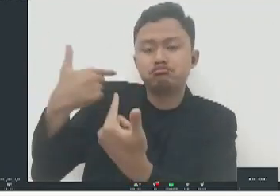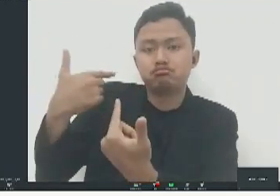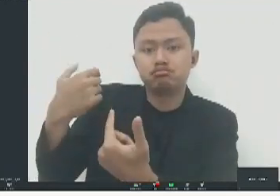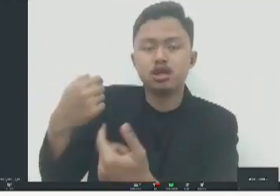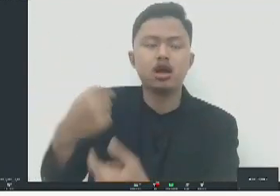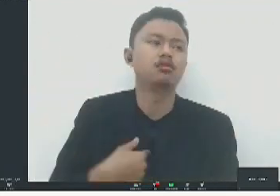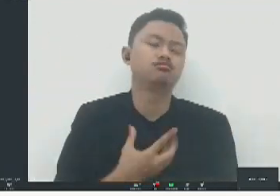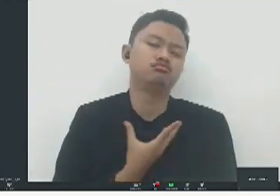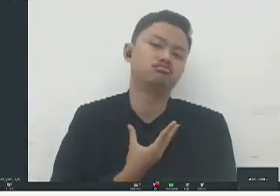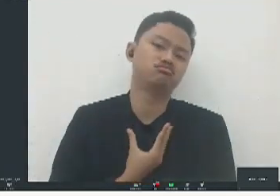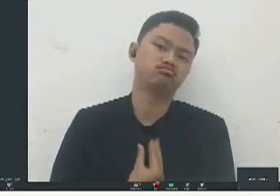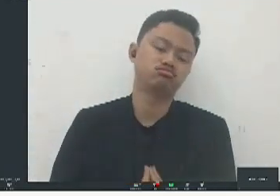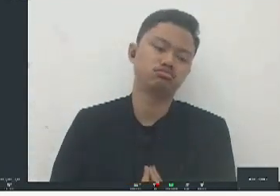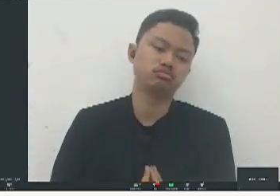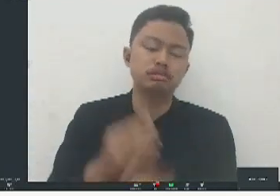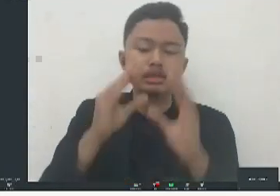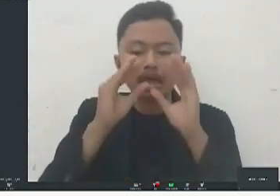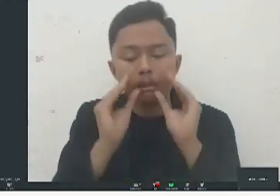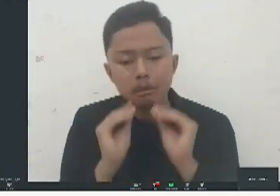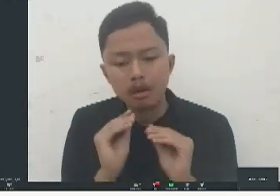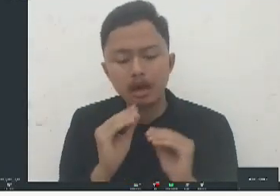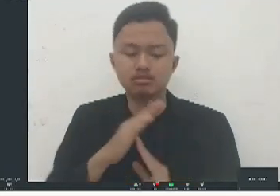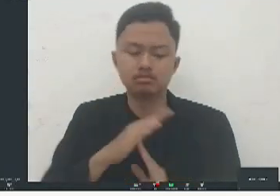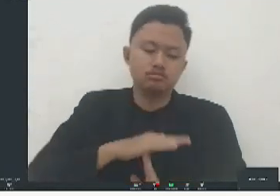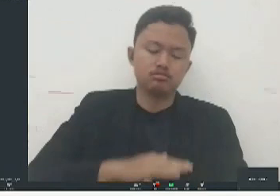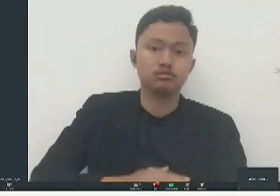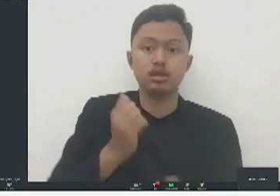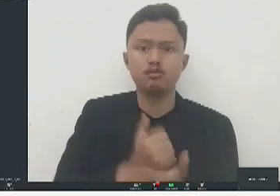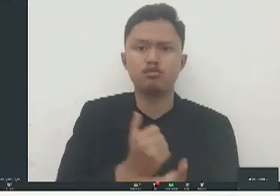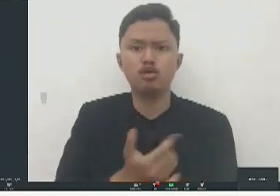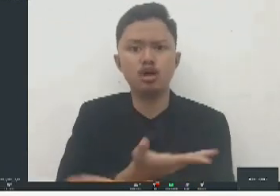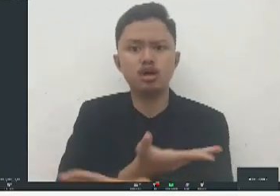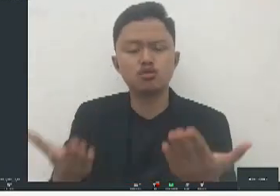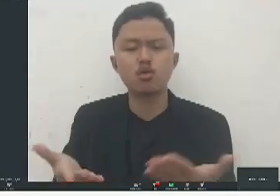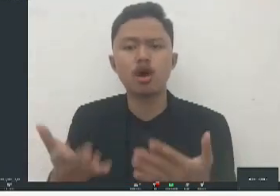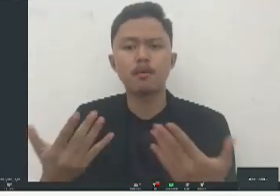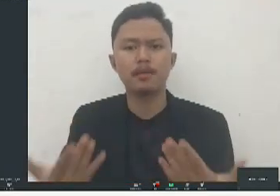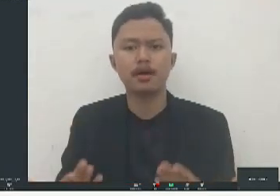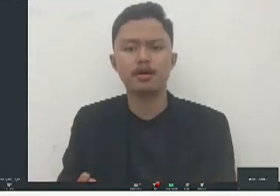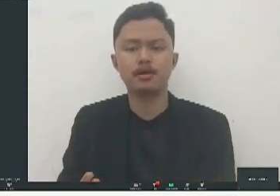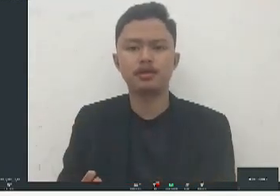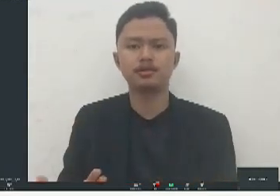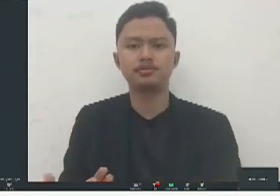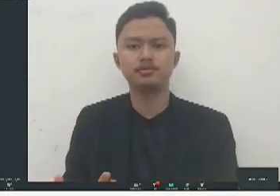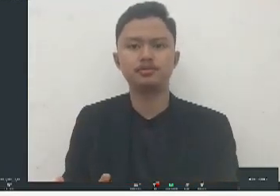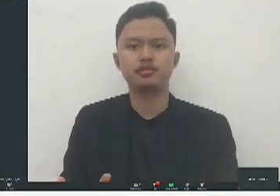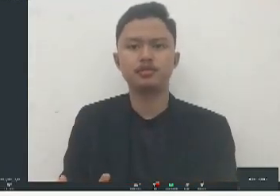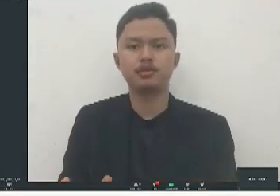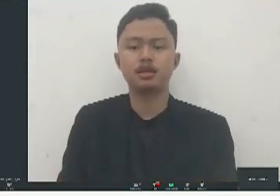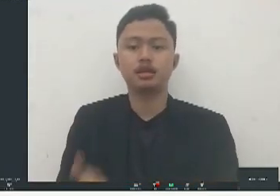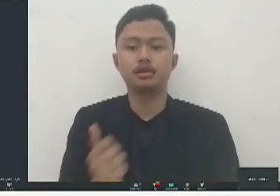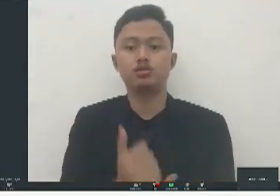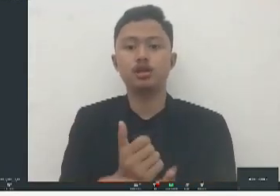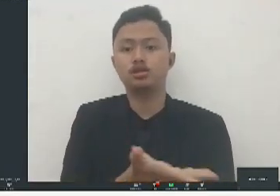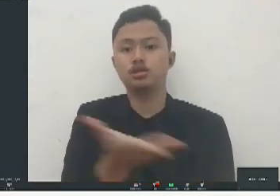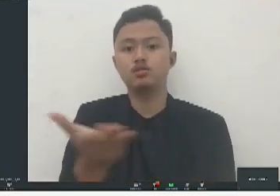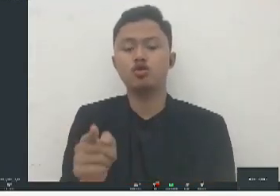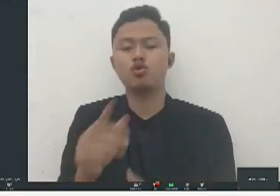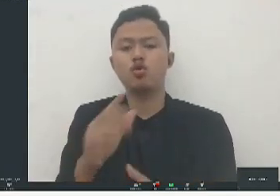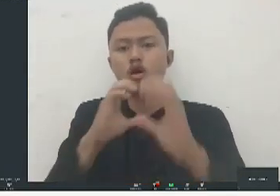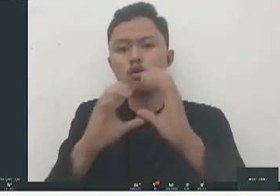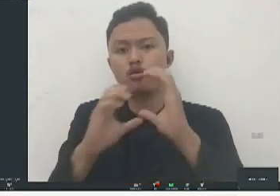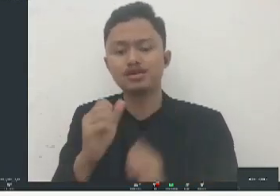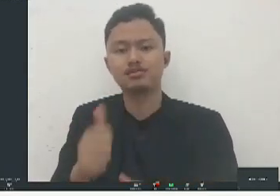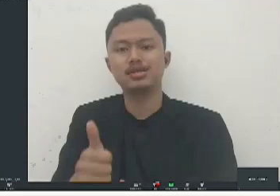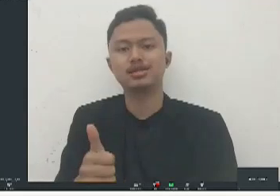langsung down gitu ya padahal segala sesuatu itu bisa di ini ya bisa di komunikasikan kalau di